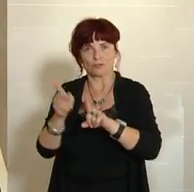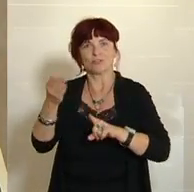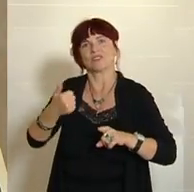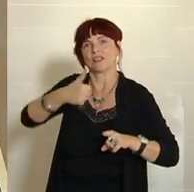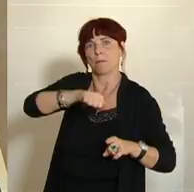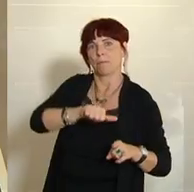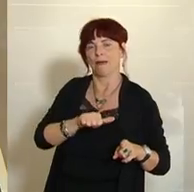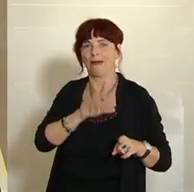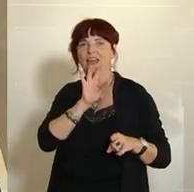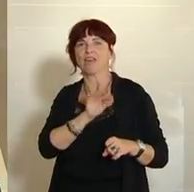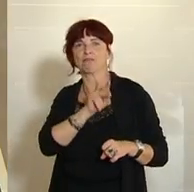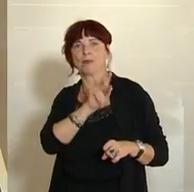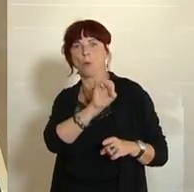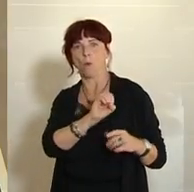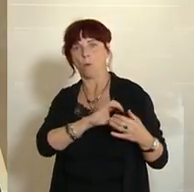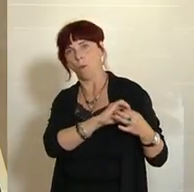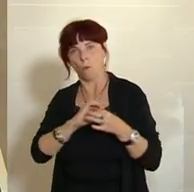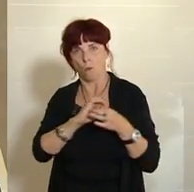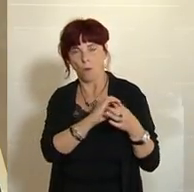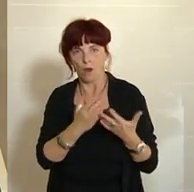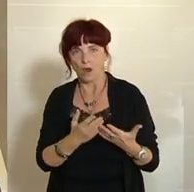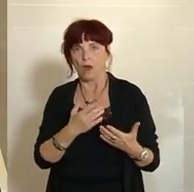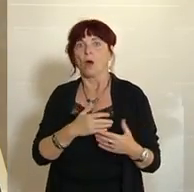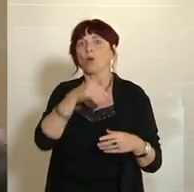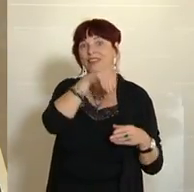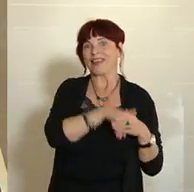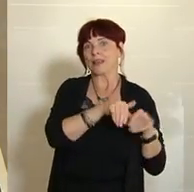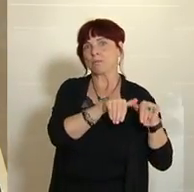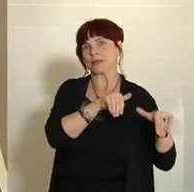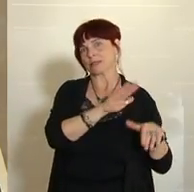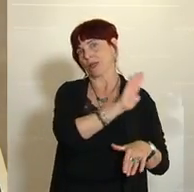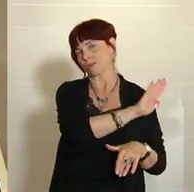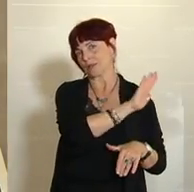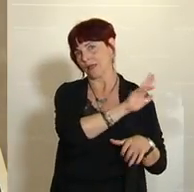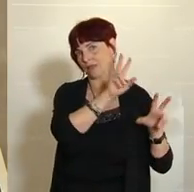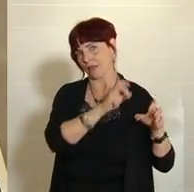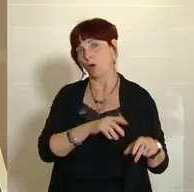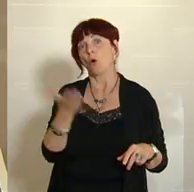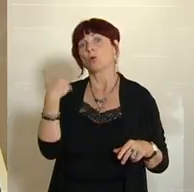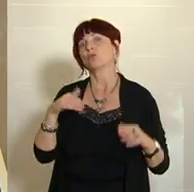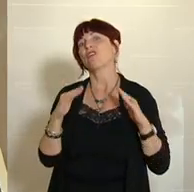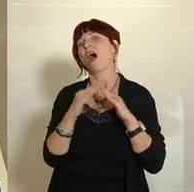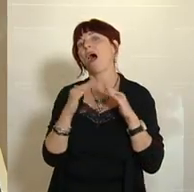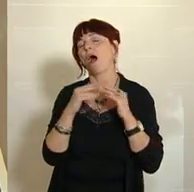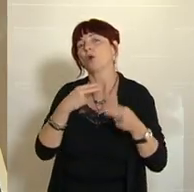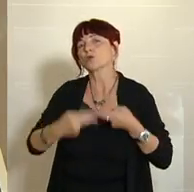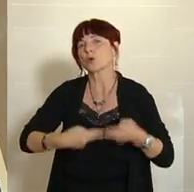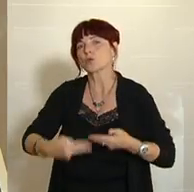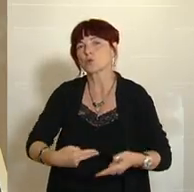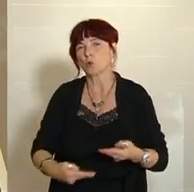Regierung war mit der ÖVP, weil der FPÖ das Innenministerium überlassen wurde und weil es zu dieser Hausdurchsuchung im BVT, im